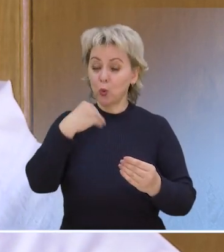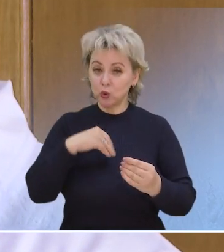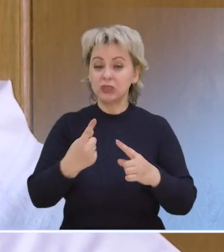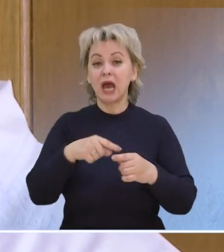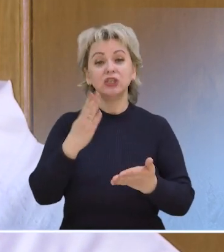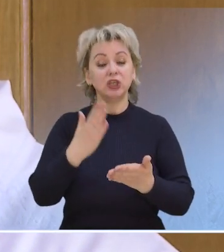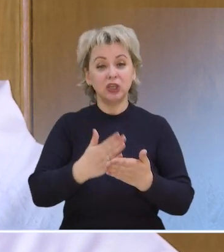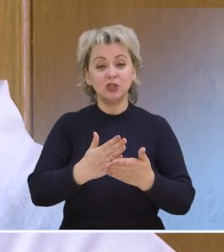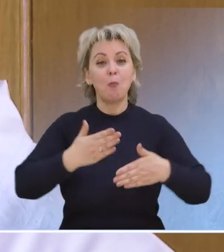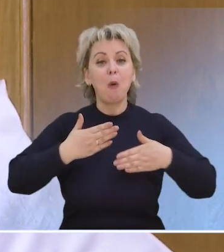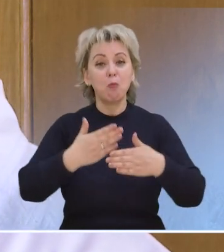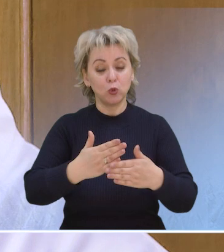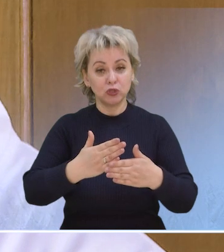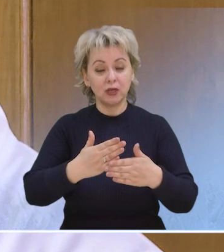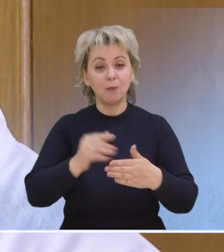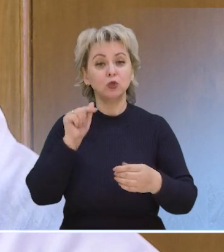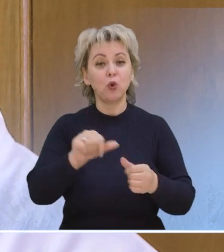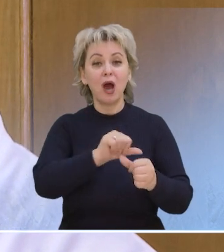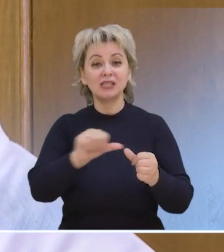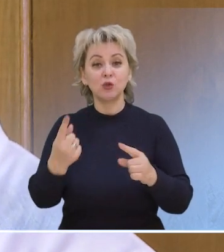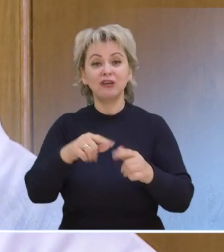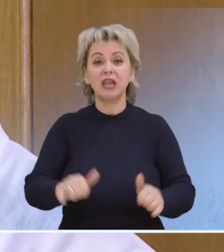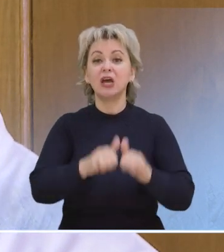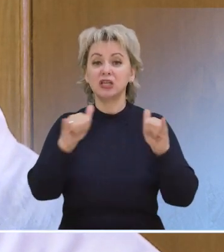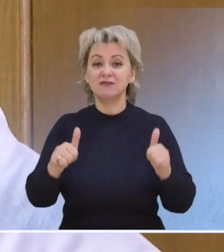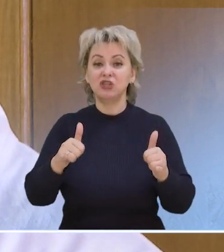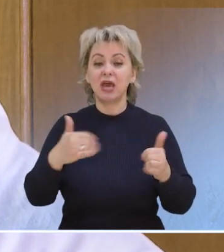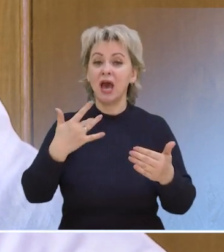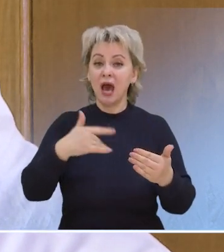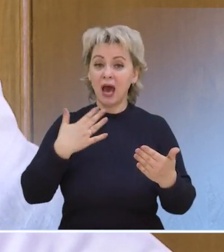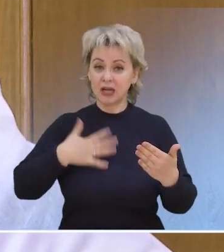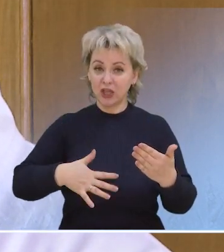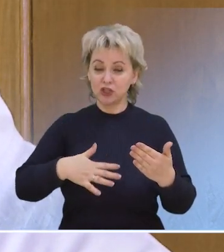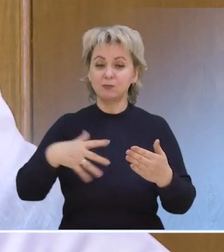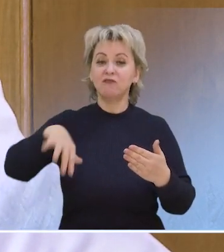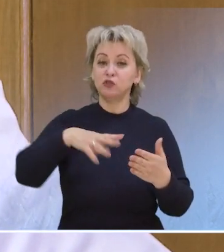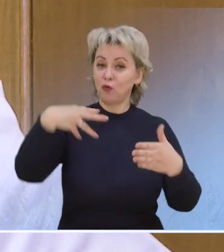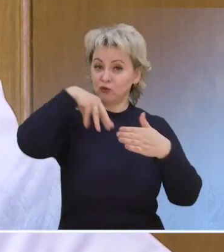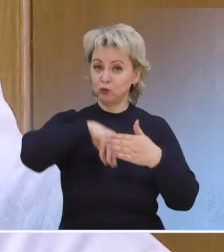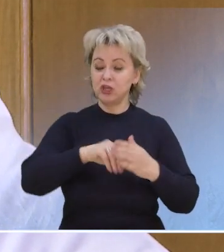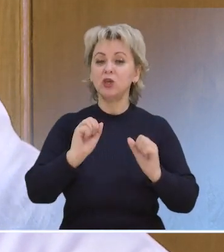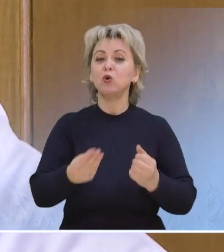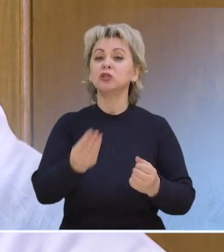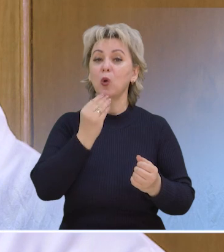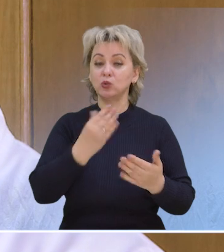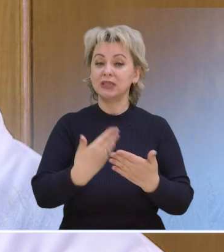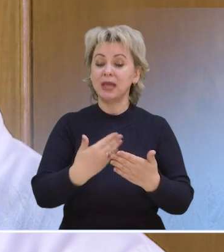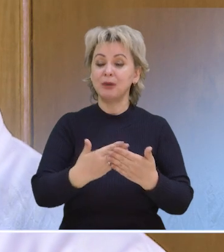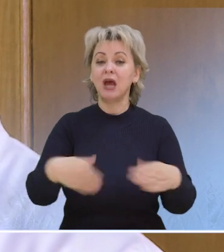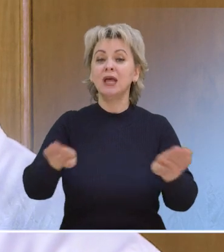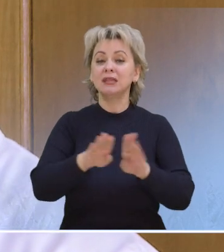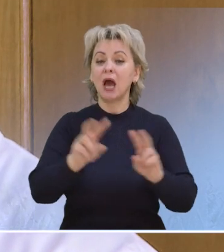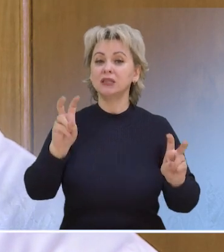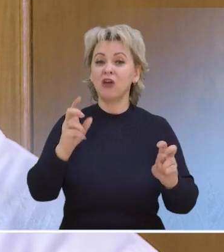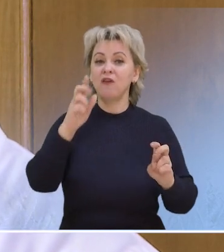являются субстратом, то есть той основой для роста хороших микроорганизмов. Кроме этого можно употреблять, допустим,